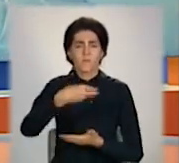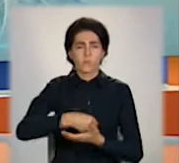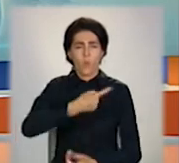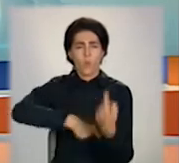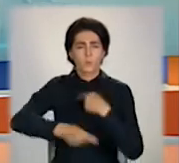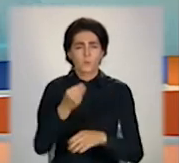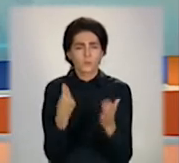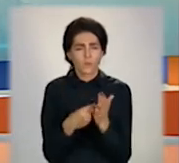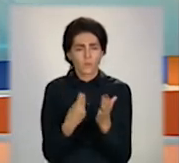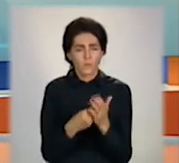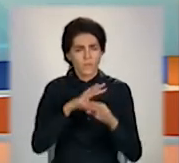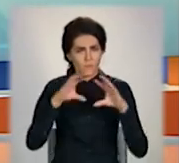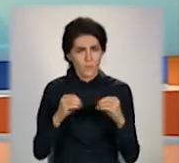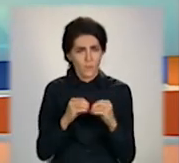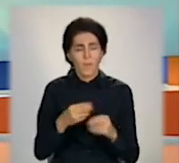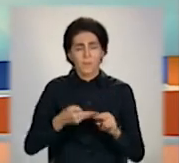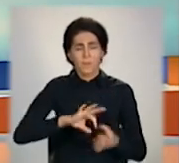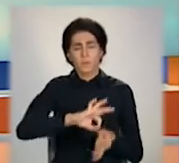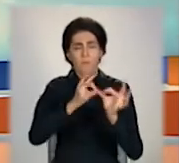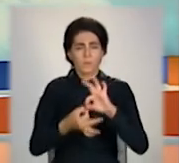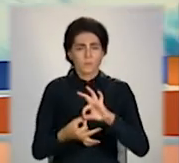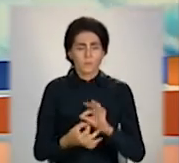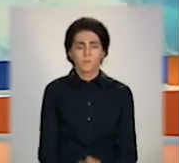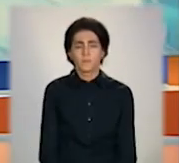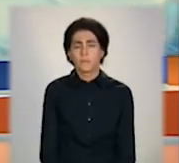певну суму грошей. Подробиці далі.